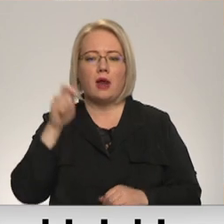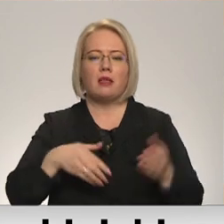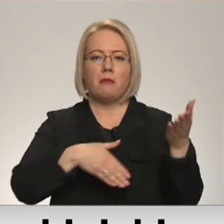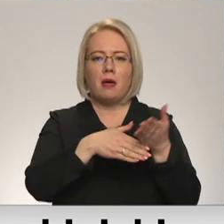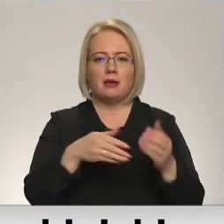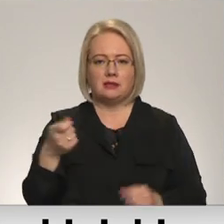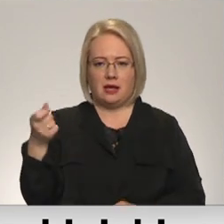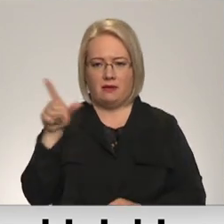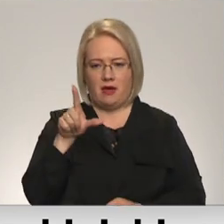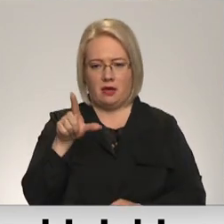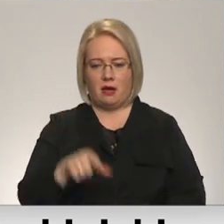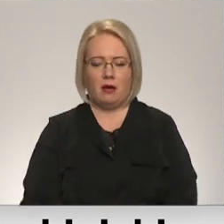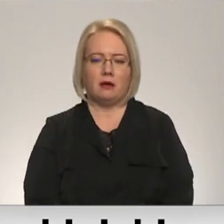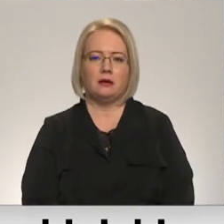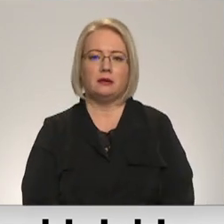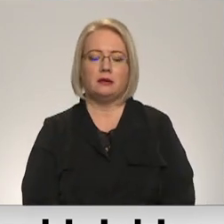vairāk.